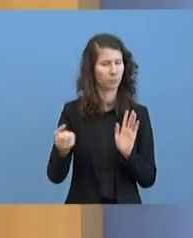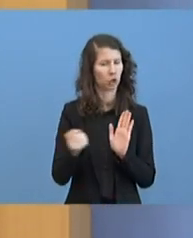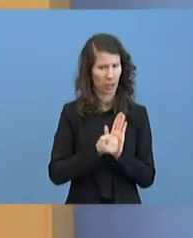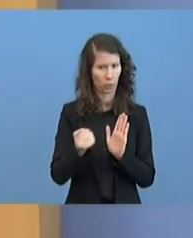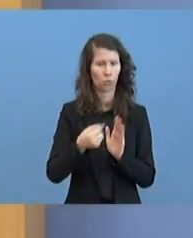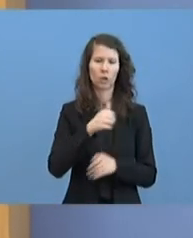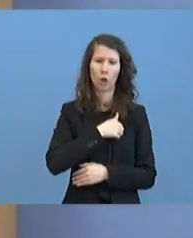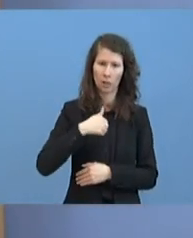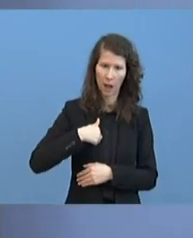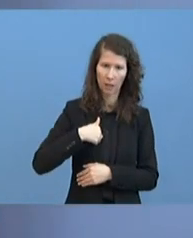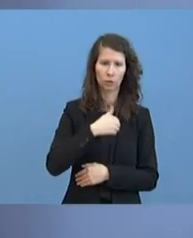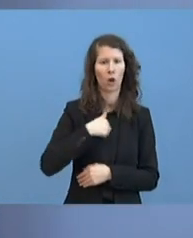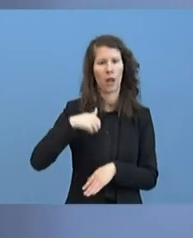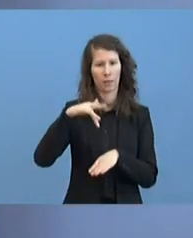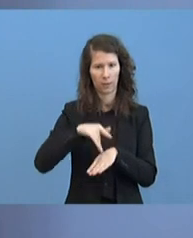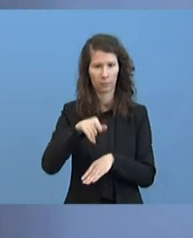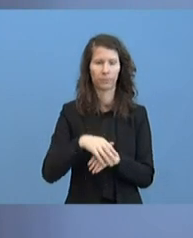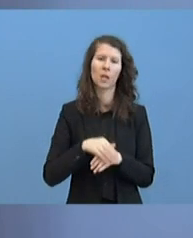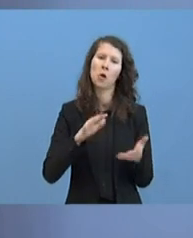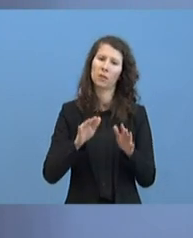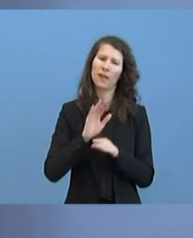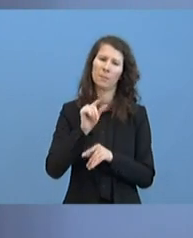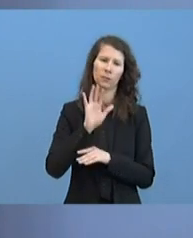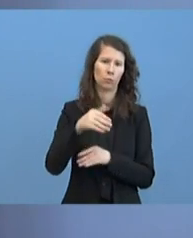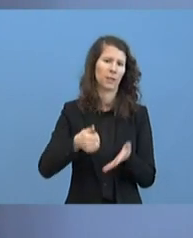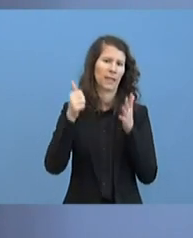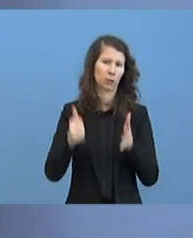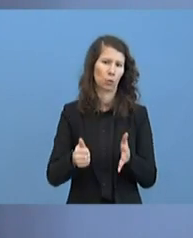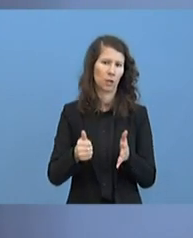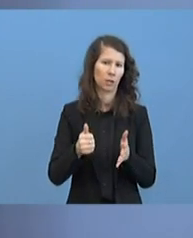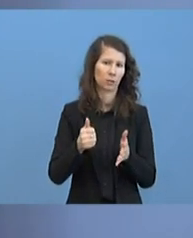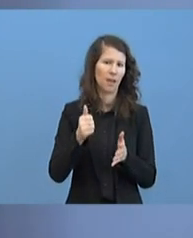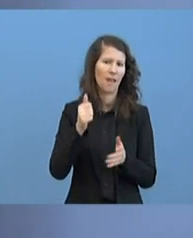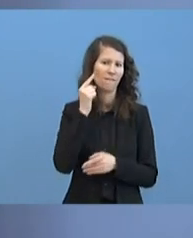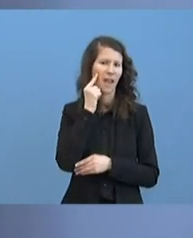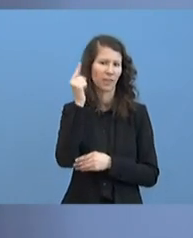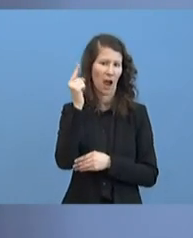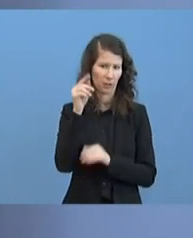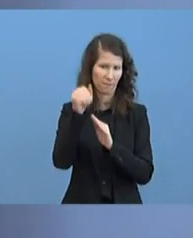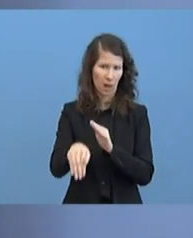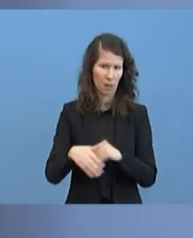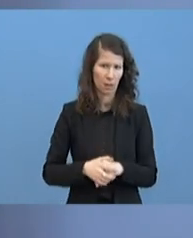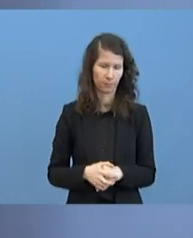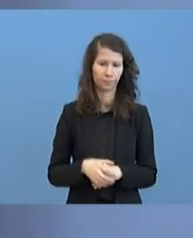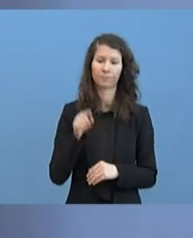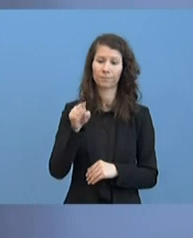Soldaten. Wir haben etwas über 600 Verdachtsfälle. Zu den Berichterstattungen aus Litauen kann ich Ihnen sagen, dass die